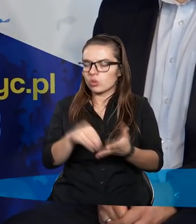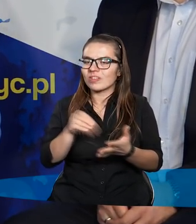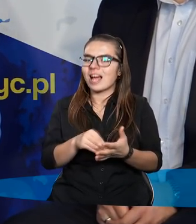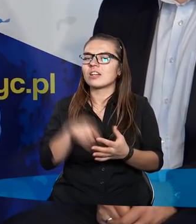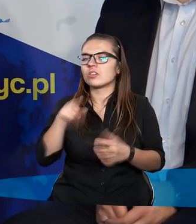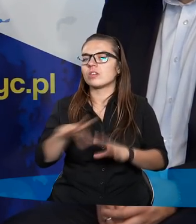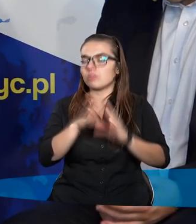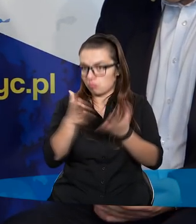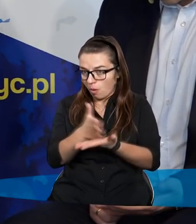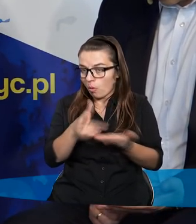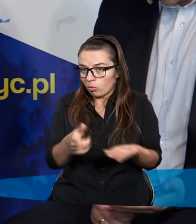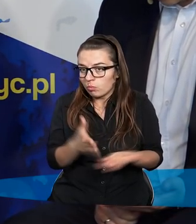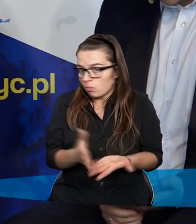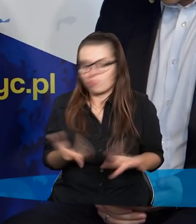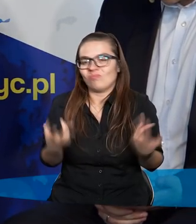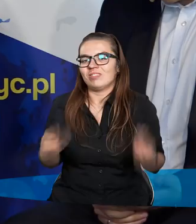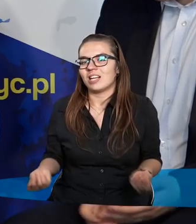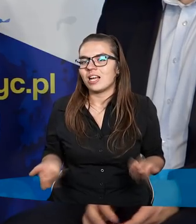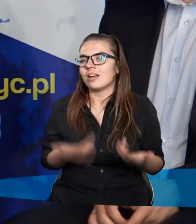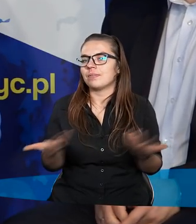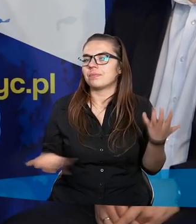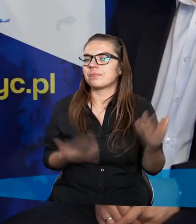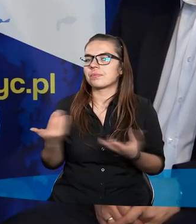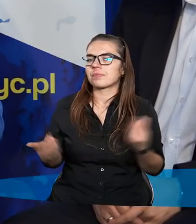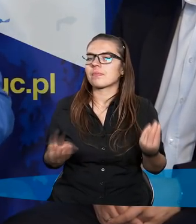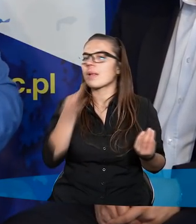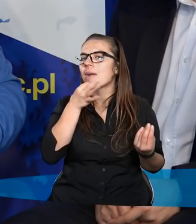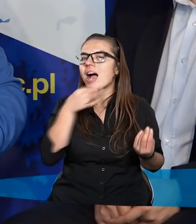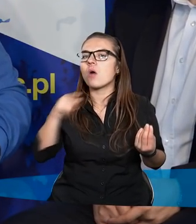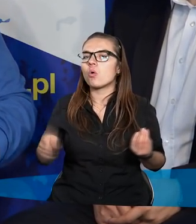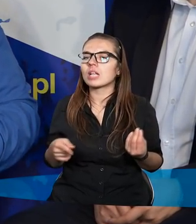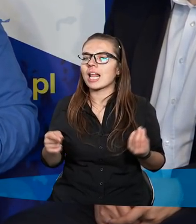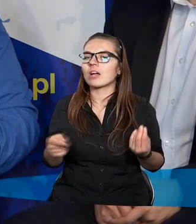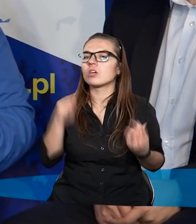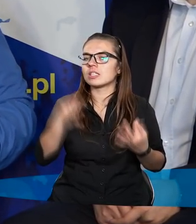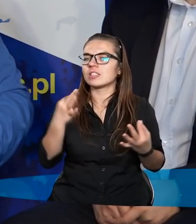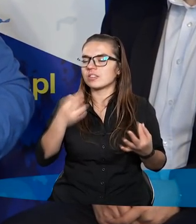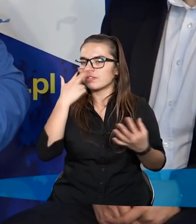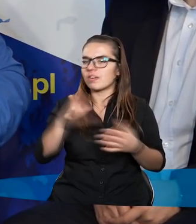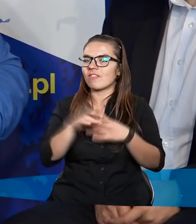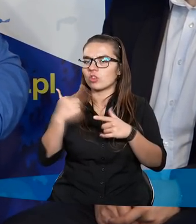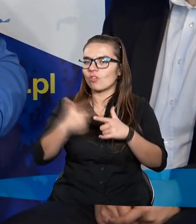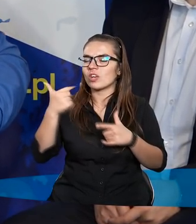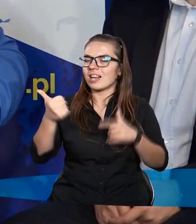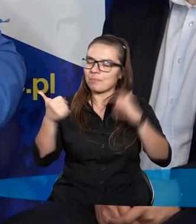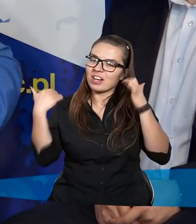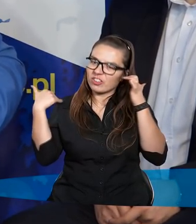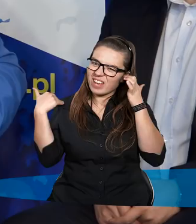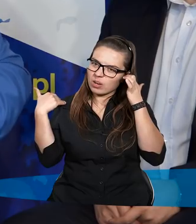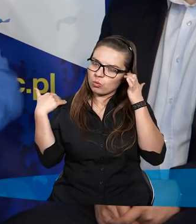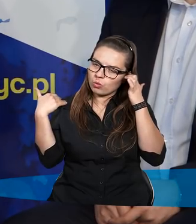tak, pomogło mu? No nie. Mało tego, szczególnie dzisiaj, w XXI wieku,